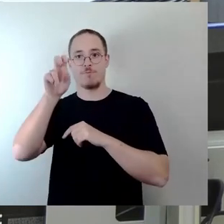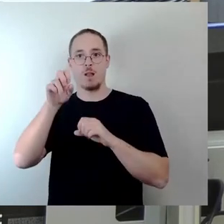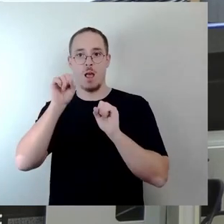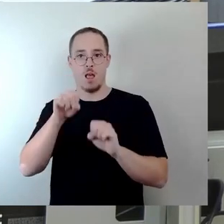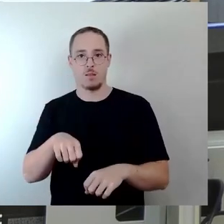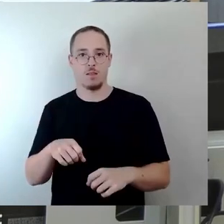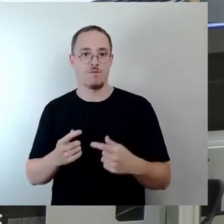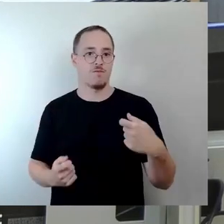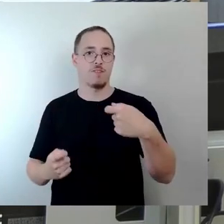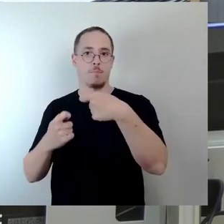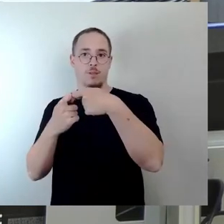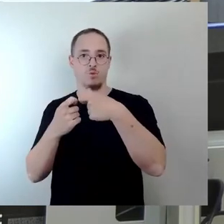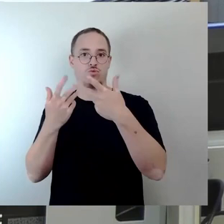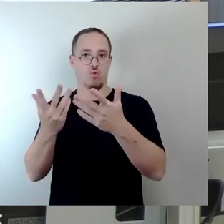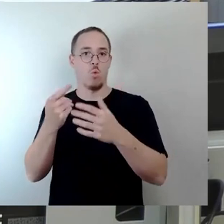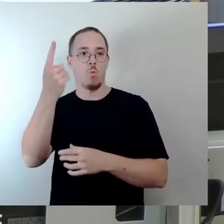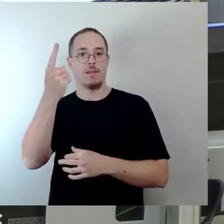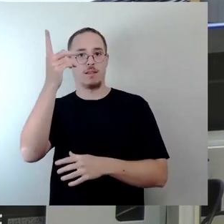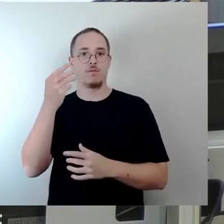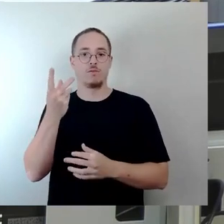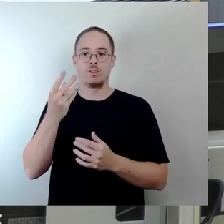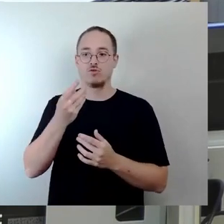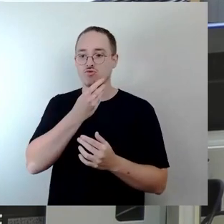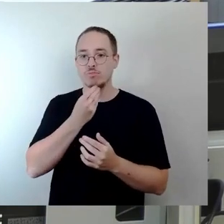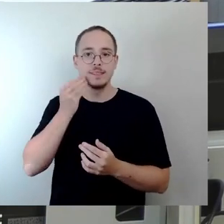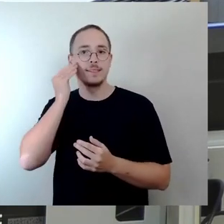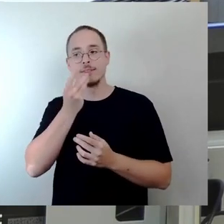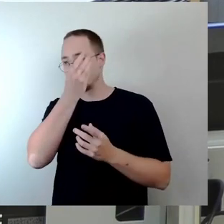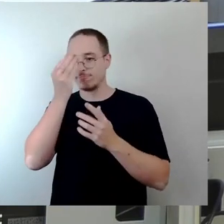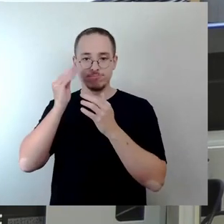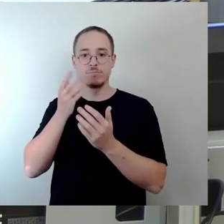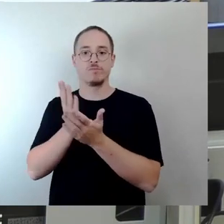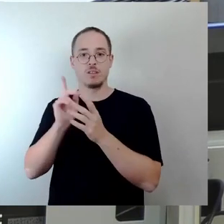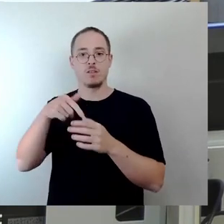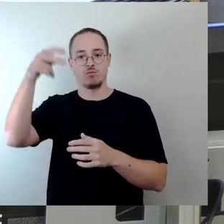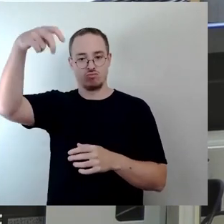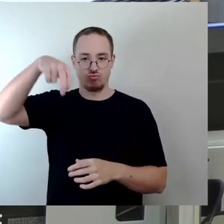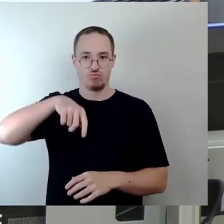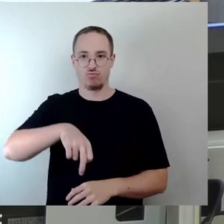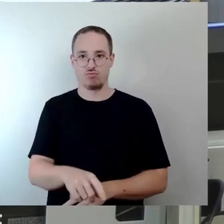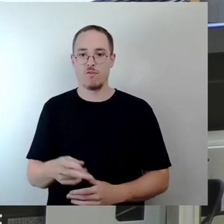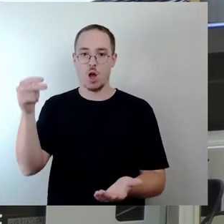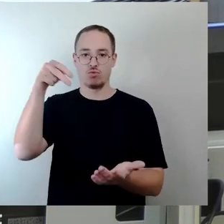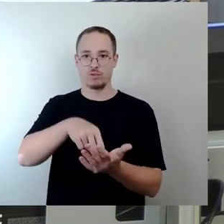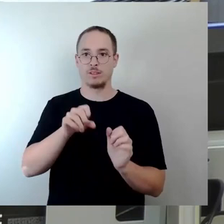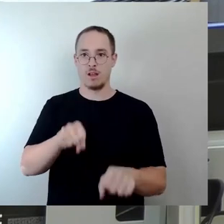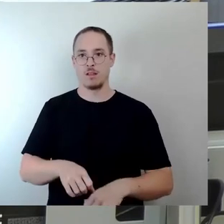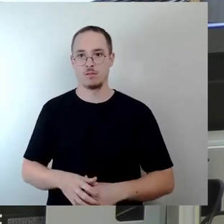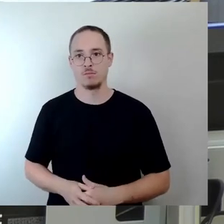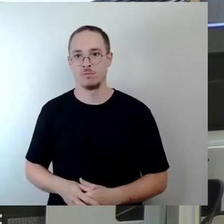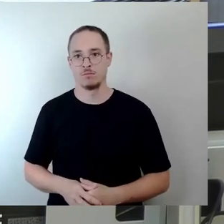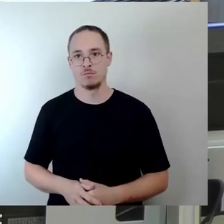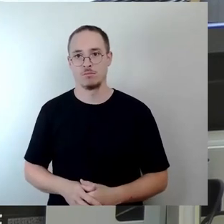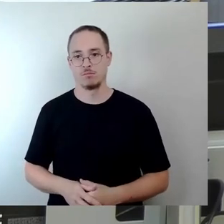dem direkten Weg zu ihrem Auftritt gehen können. Diese Sanierung ist aber nur der Anlass für das,